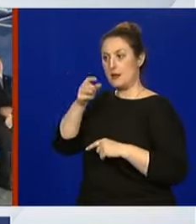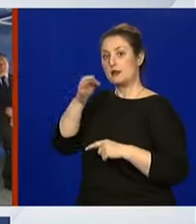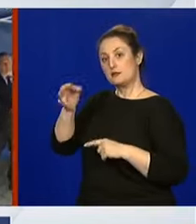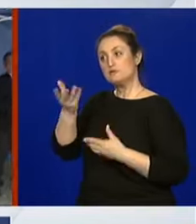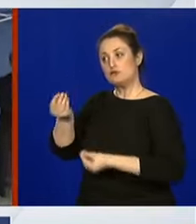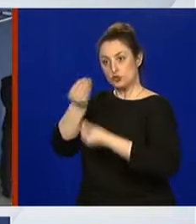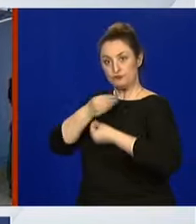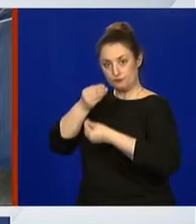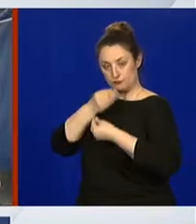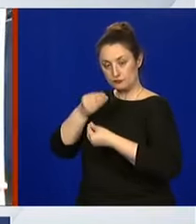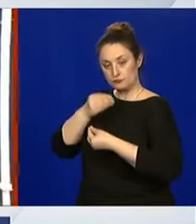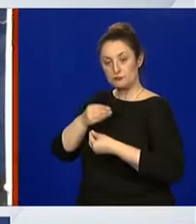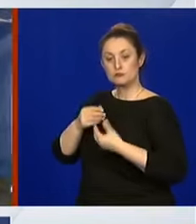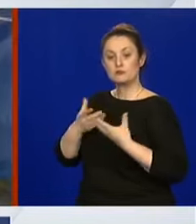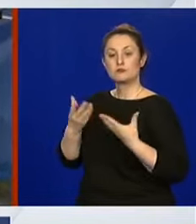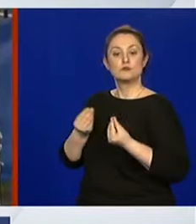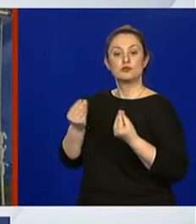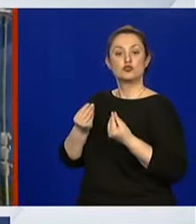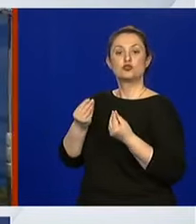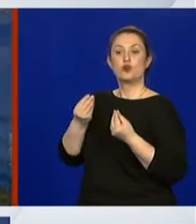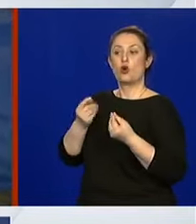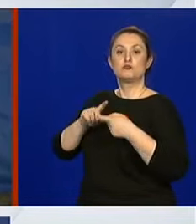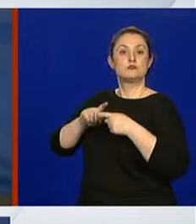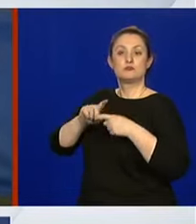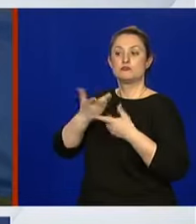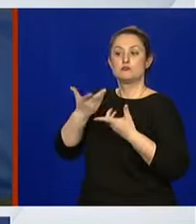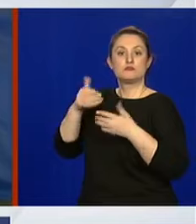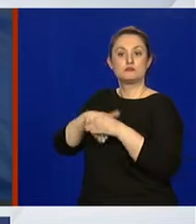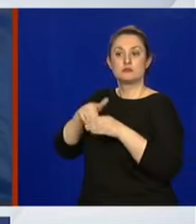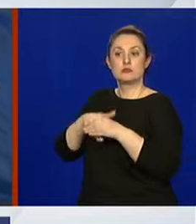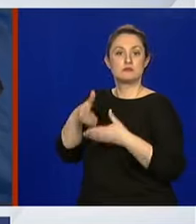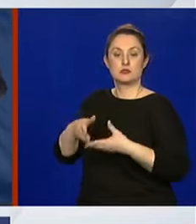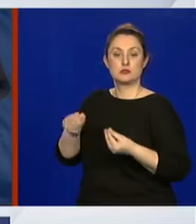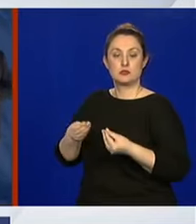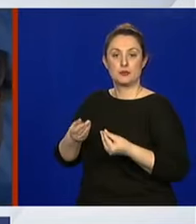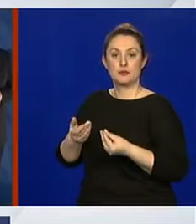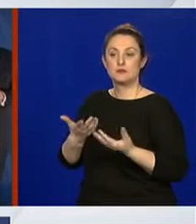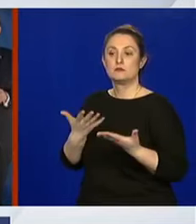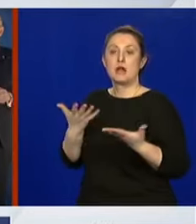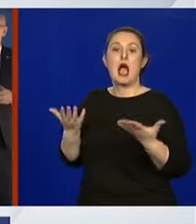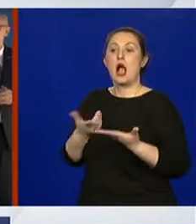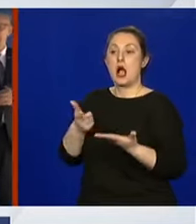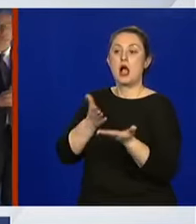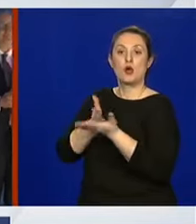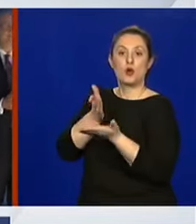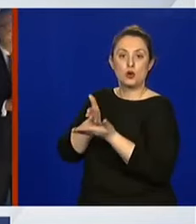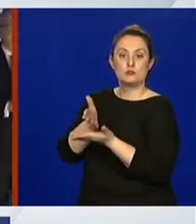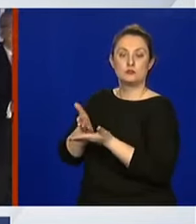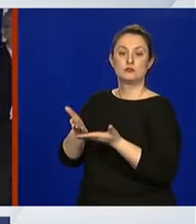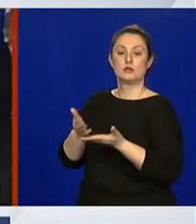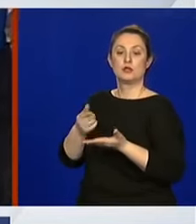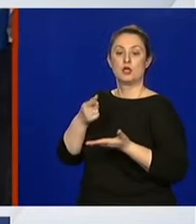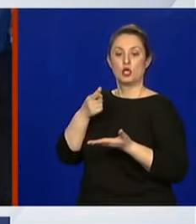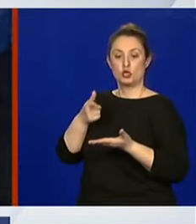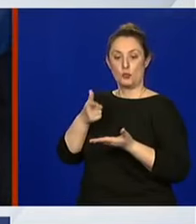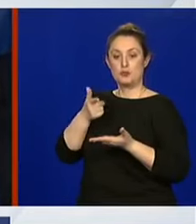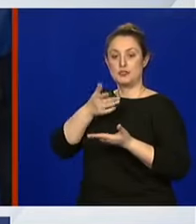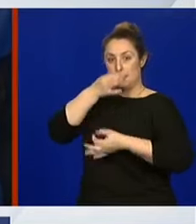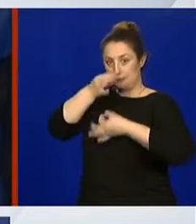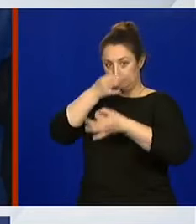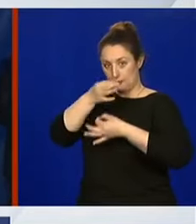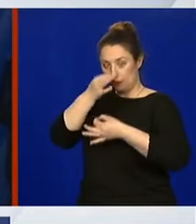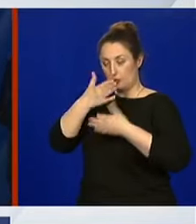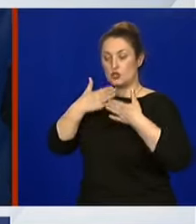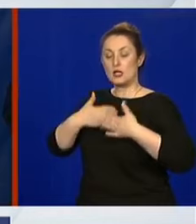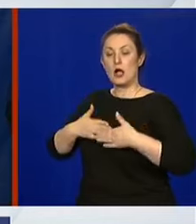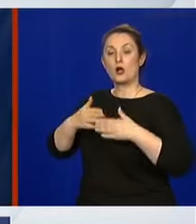pojasniti o čemu je točno riječ, kako bi se to provodilo? Znači, to bi bili testovi na antitijela da se vidi